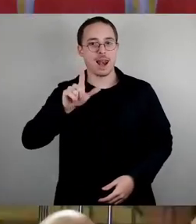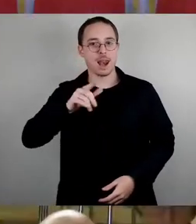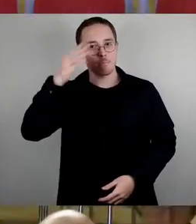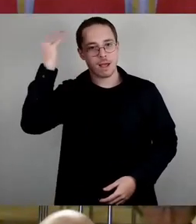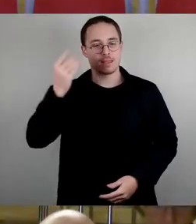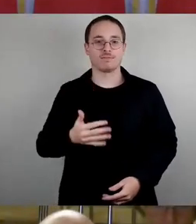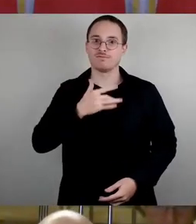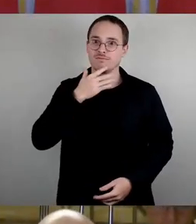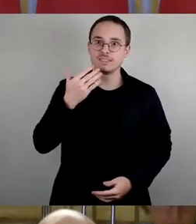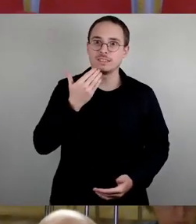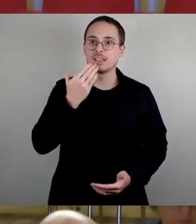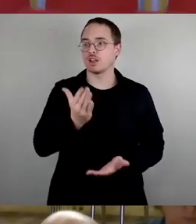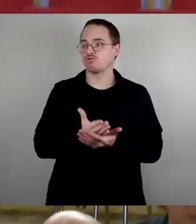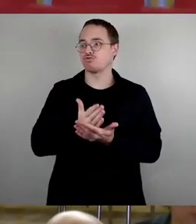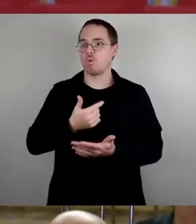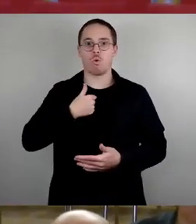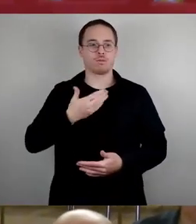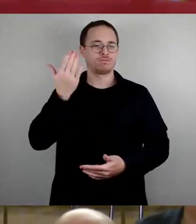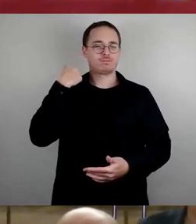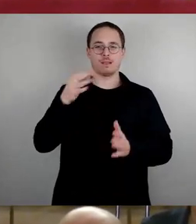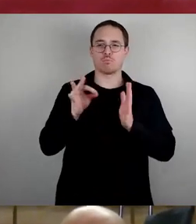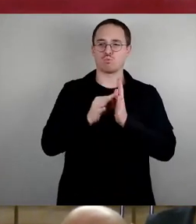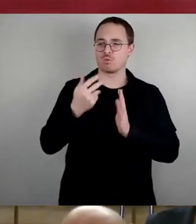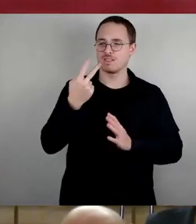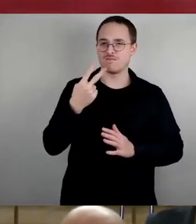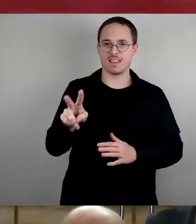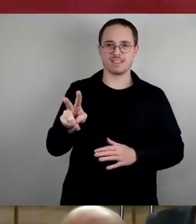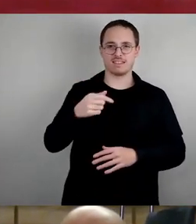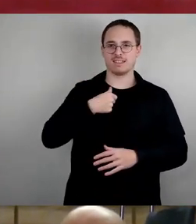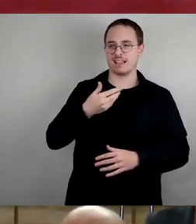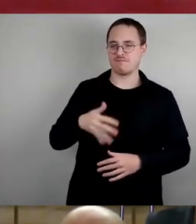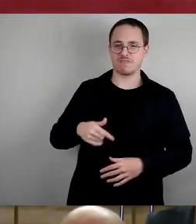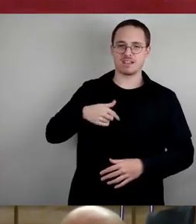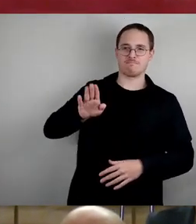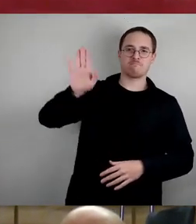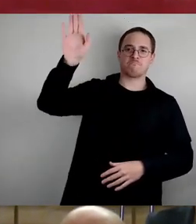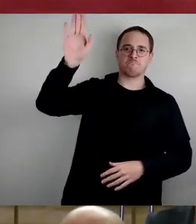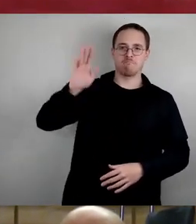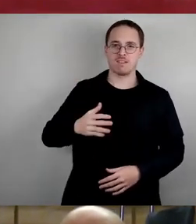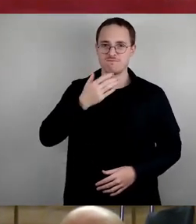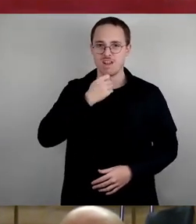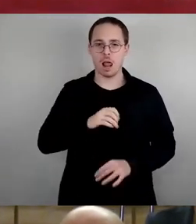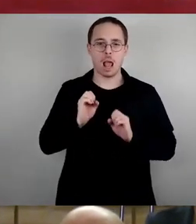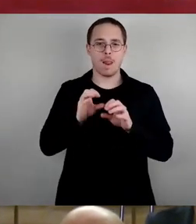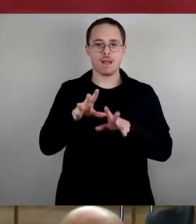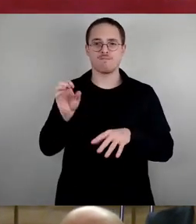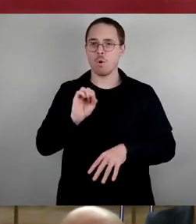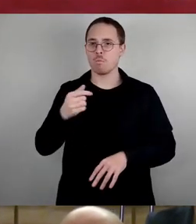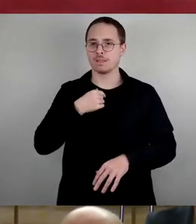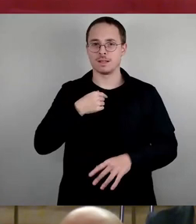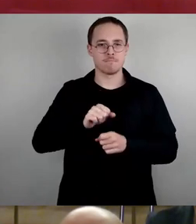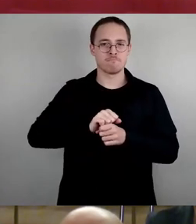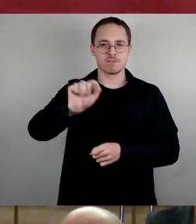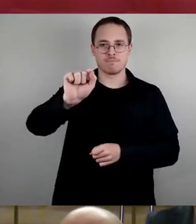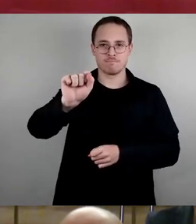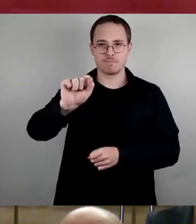Tagesordnungspunkt 20 oben, bezieht sich auf die Hauptsatzung und ich wollte erklären, warum ich der Hauptsatzung dem Antrag so nicht